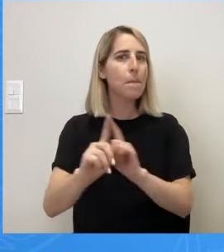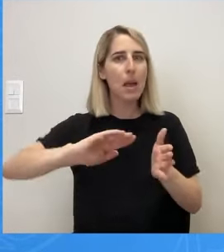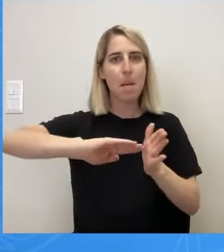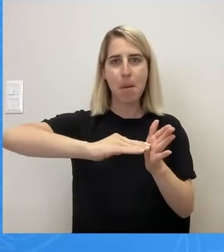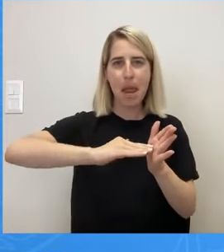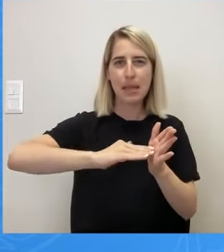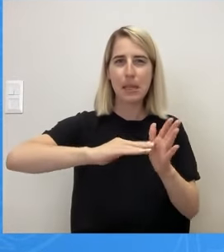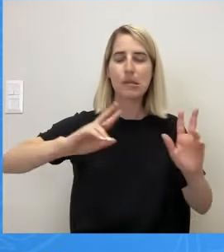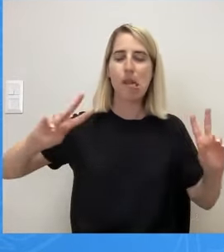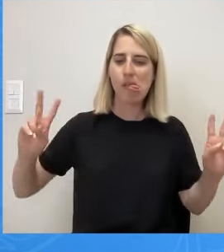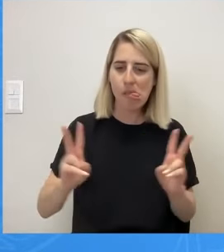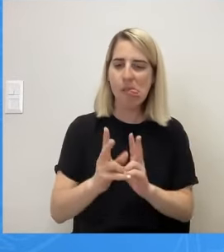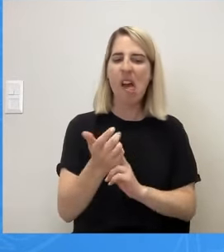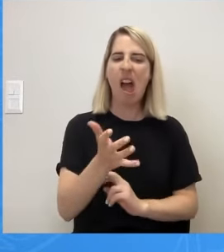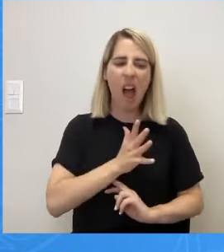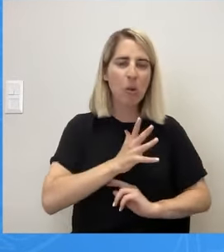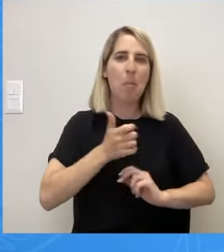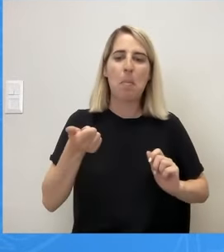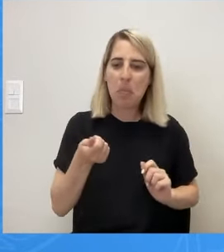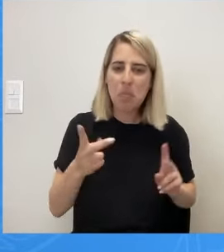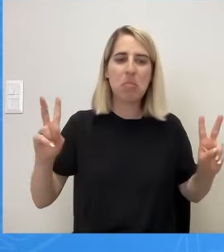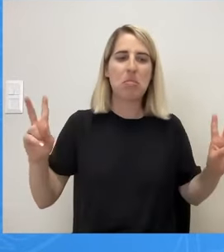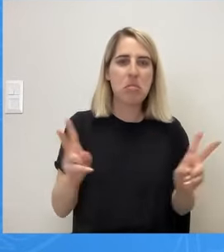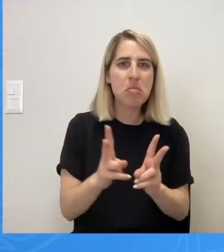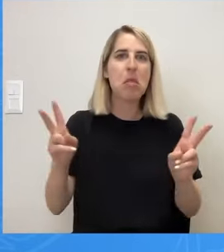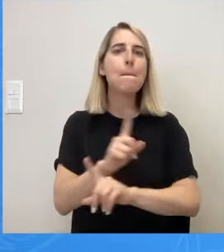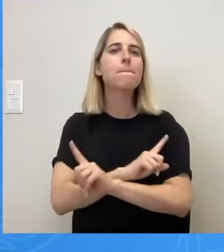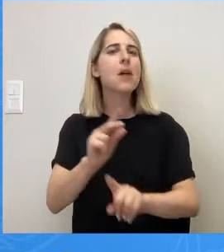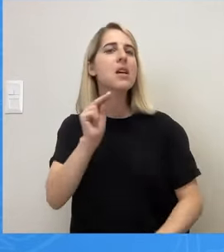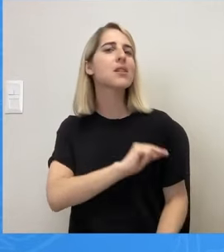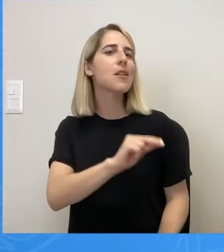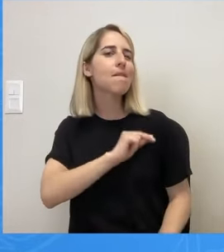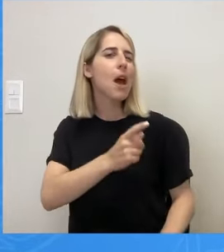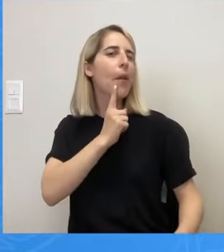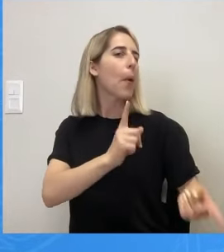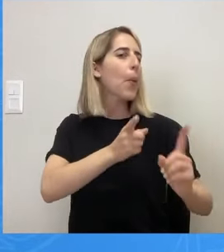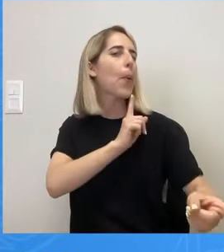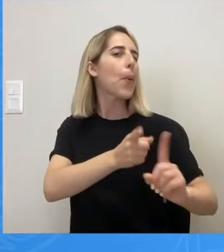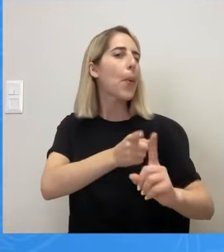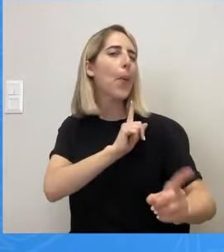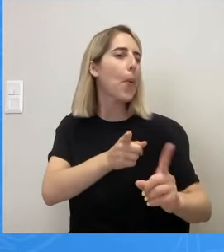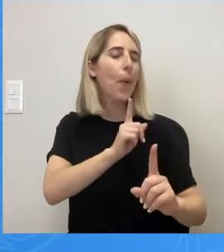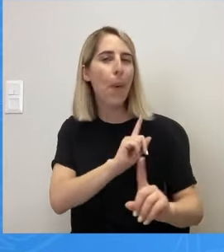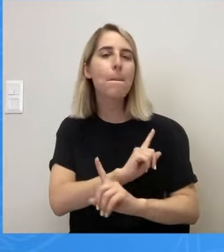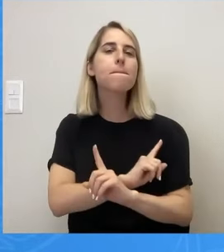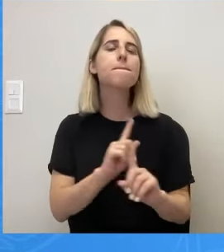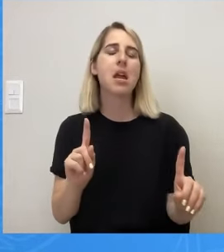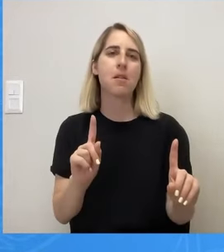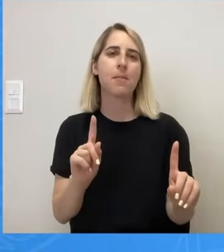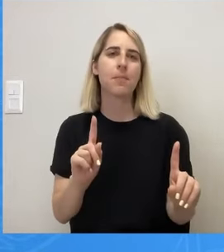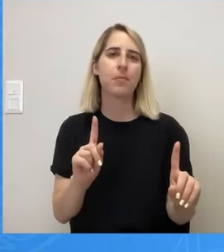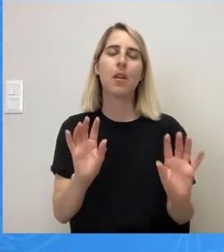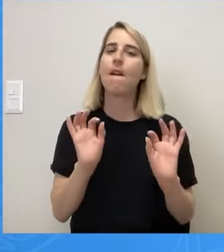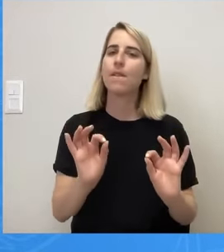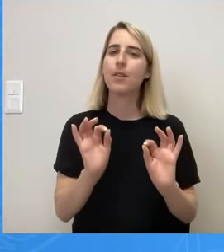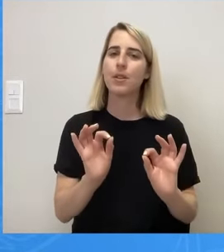ενάντια στα διάφορα συμφέροντα και τα αντιλαρίσματα που γίνονται. Και στα πλαίσια αυτά, εννοείται ότι